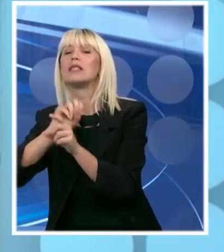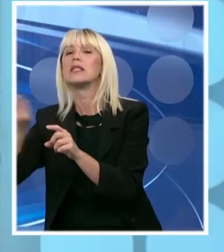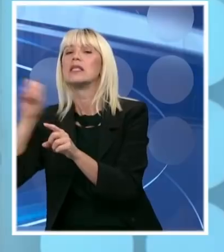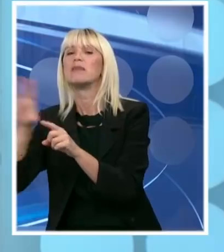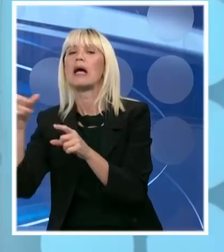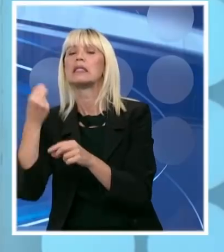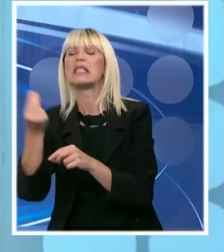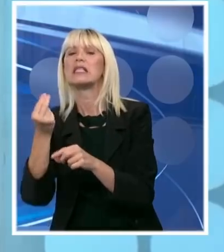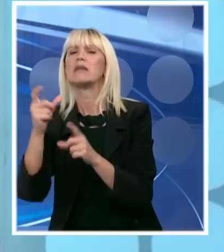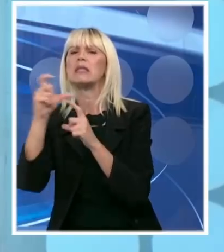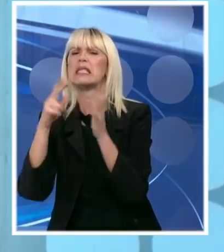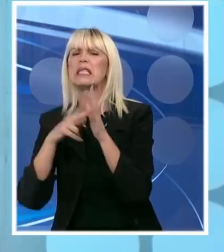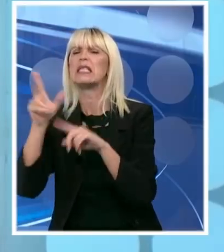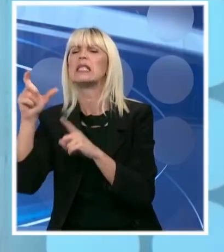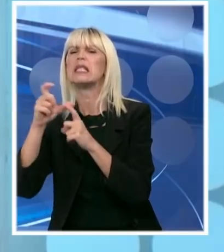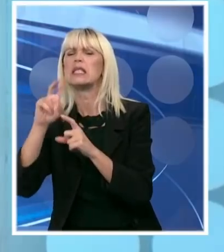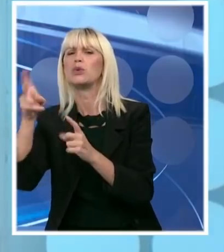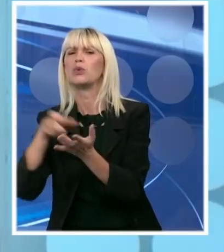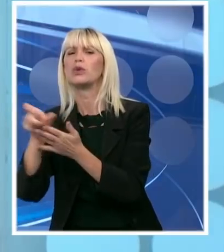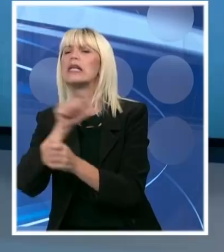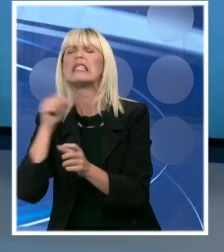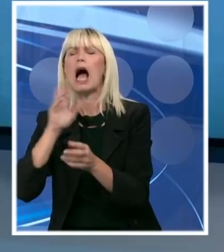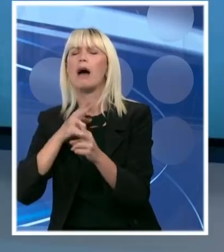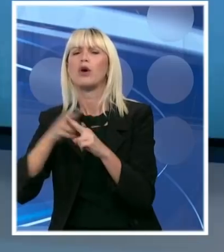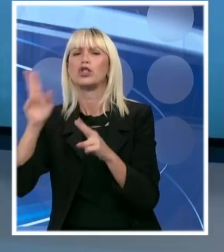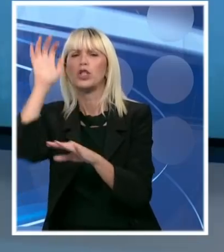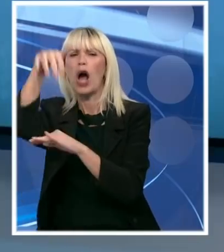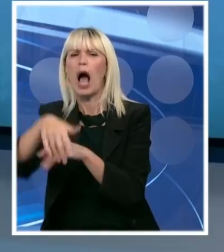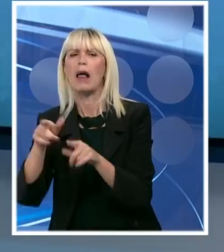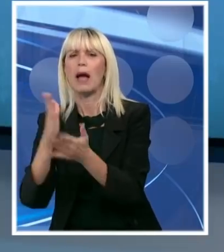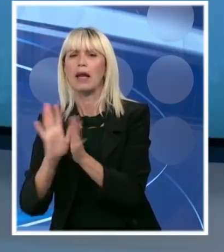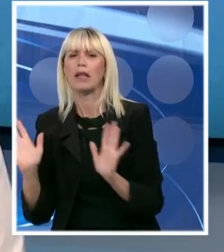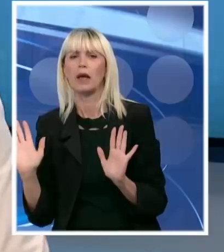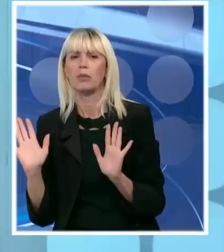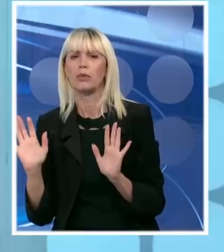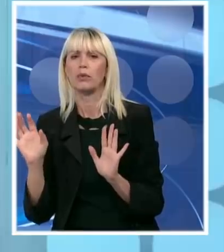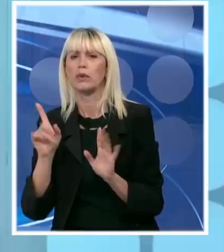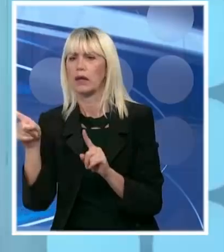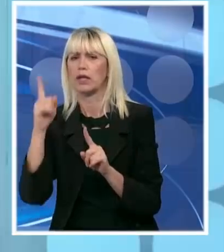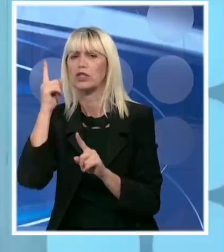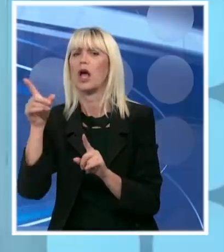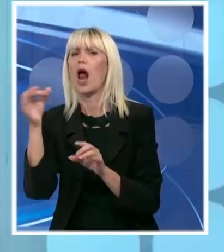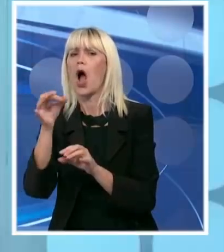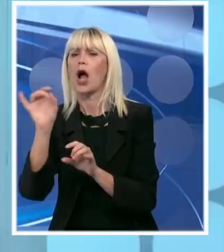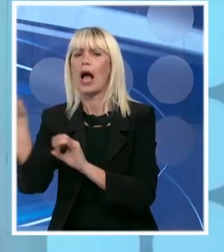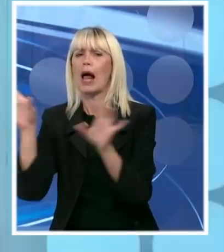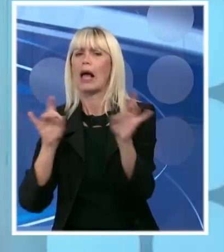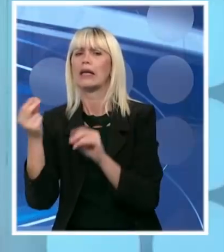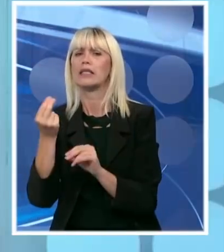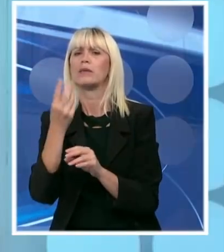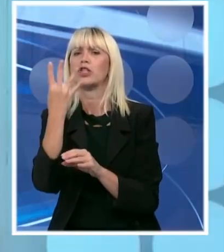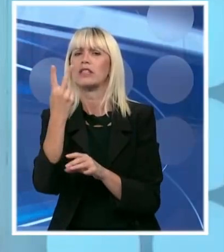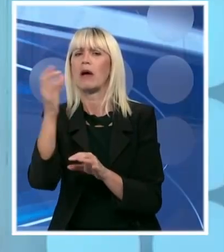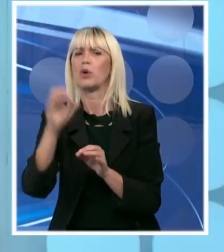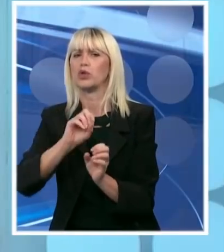SNS, ne znam koja je još od Srpskih partija prešla. Rezintegrišite na lokalnom nivou, ali... rastrujite Srbe na lokalnom nivou, izbacite 42%